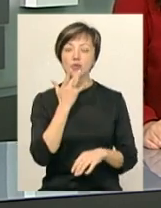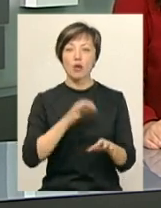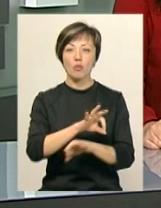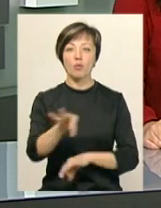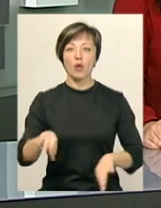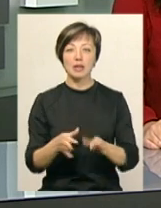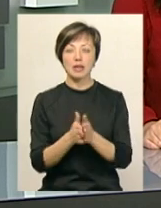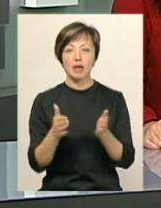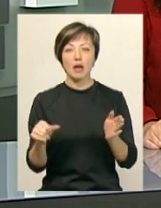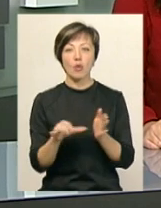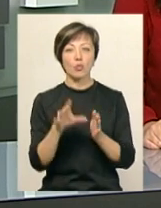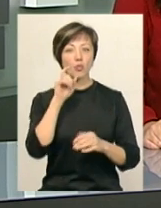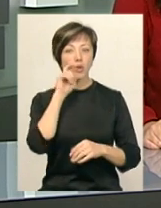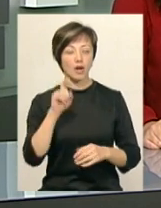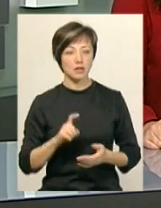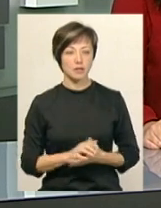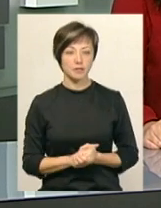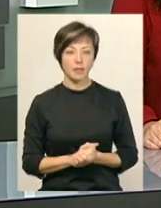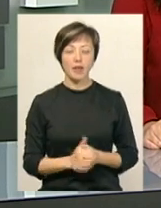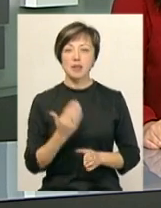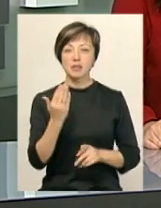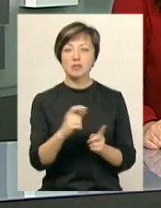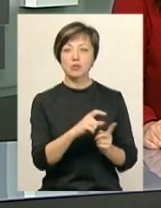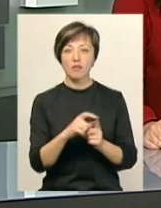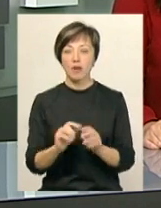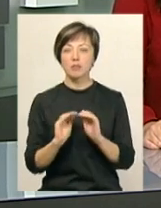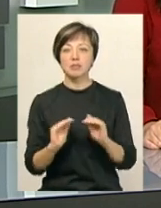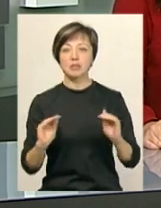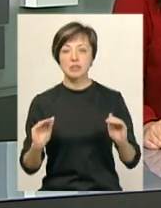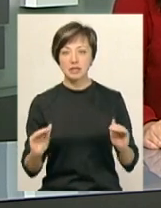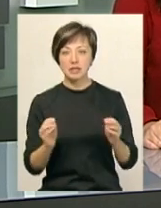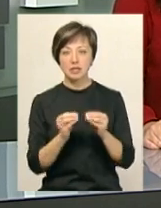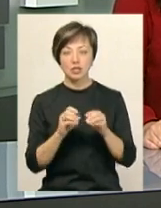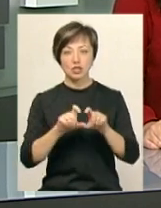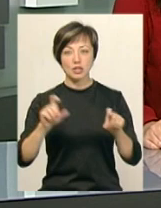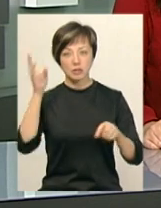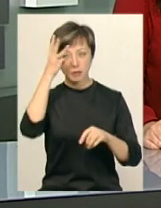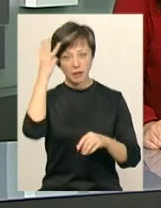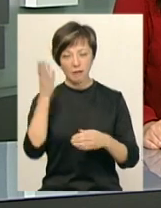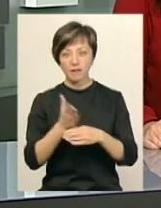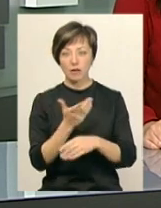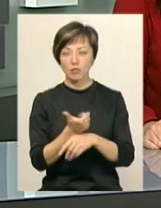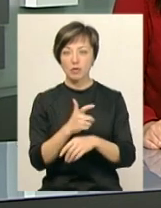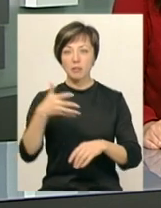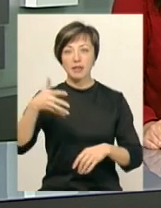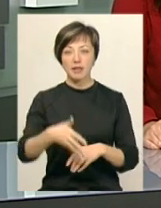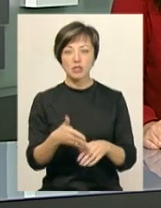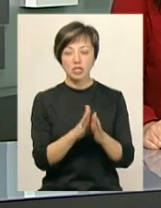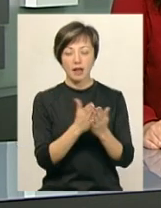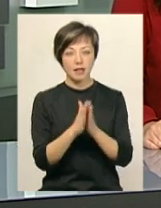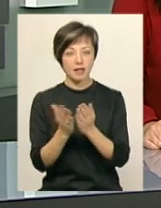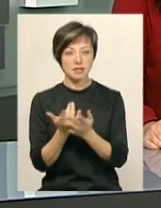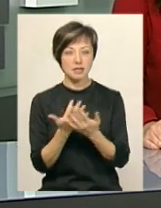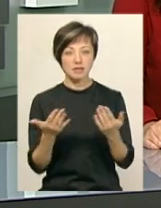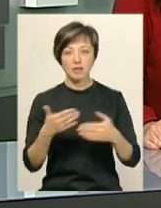проекту «Книга рекордів України» Ганна Крисюк. За її словами, школярі 10 шкіл обласного центру виготовили понад 5 тисяч листівок.